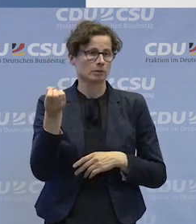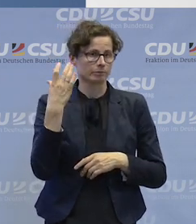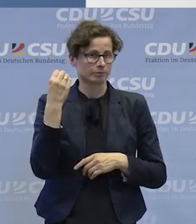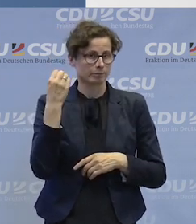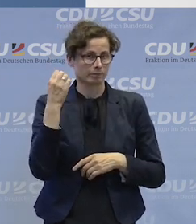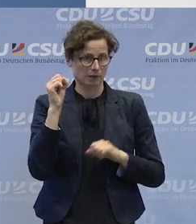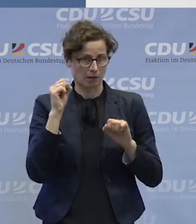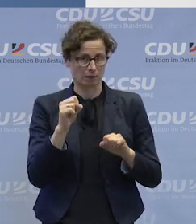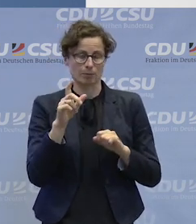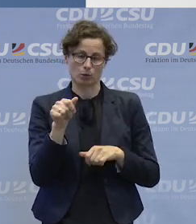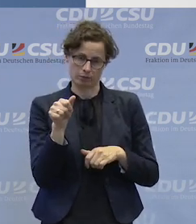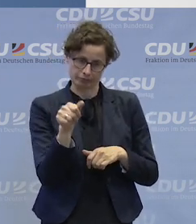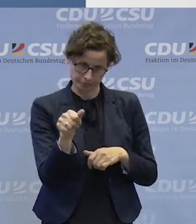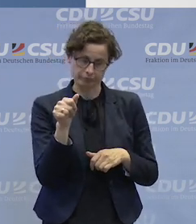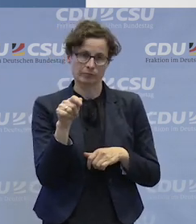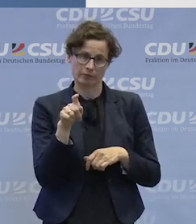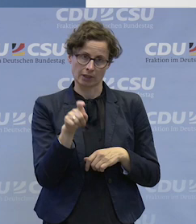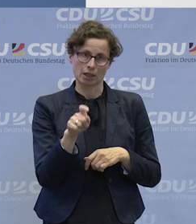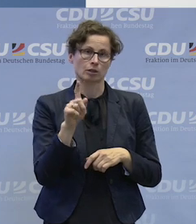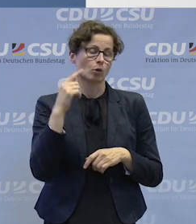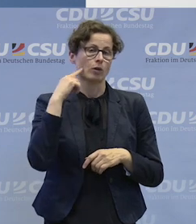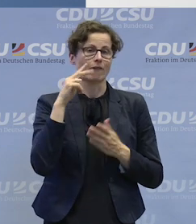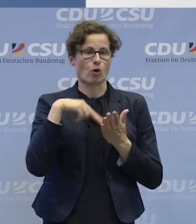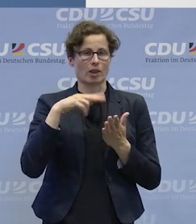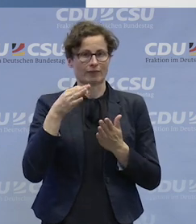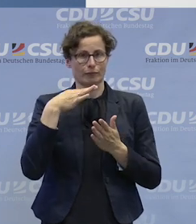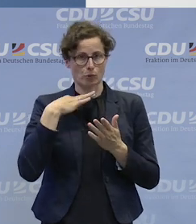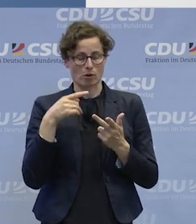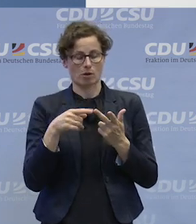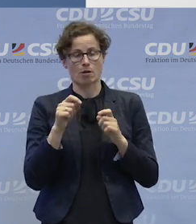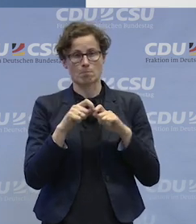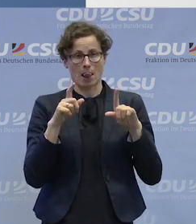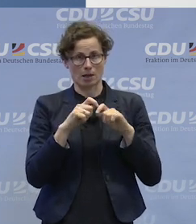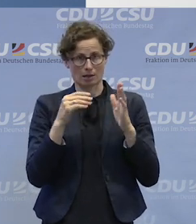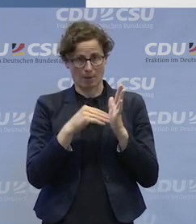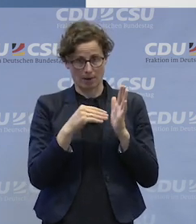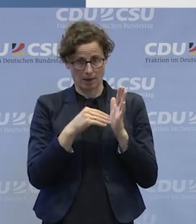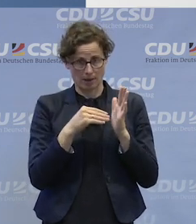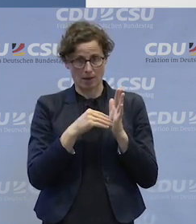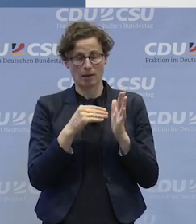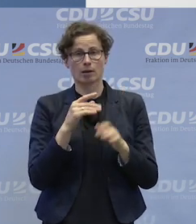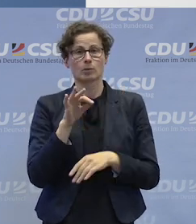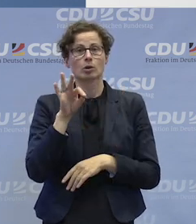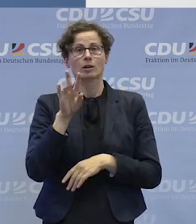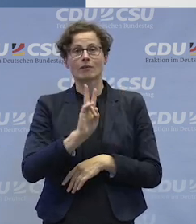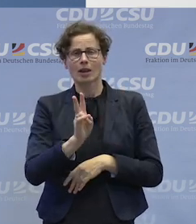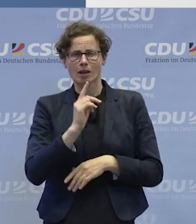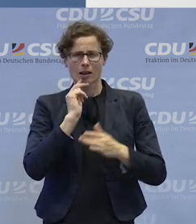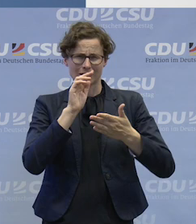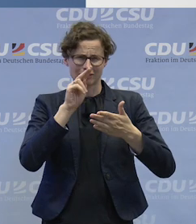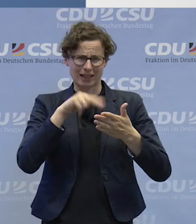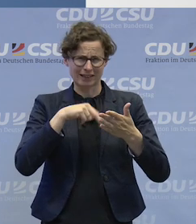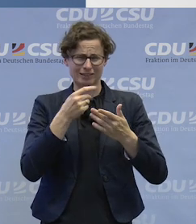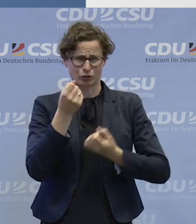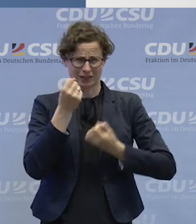das Ganze auch nochmal vorgelesen werden kann. Wir haben Piktogramme mit eingebaut für den Teilnehmer, der nicht wirklich richtig gut lesen